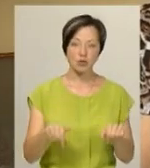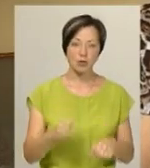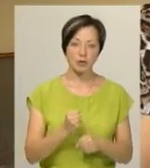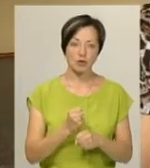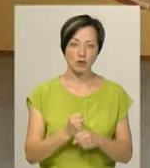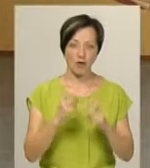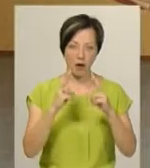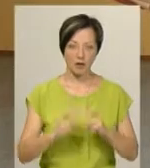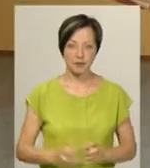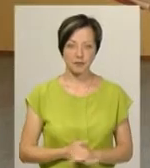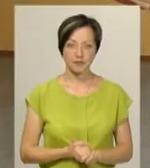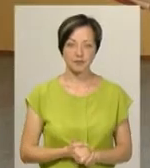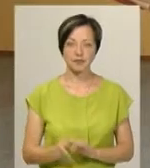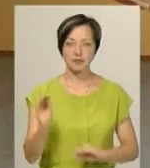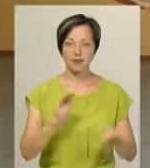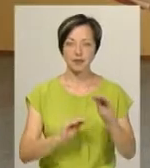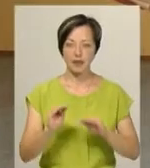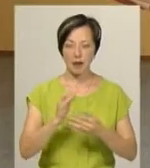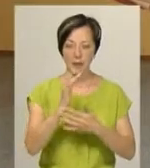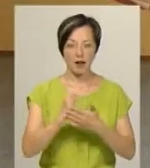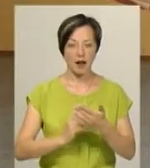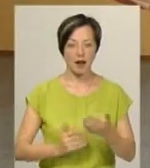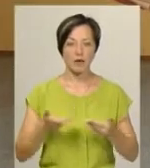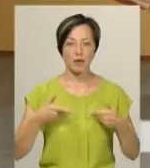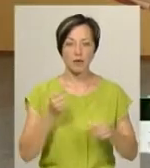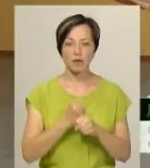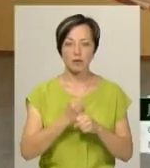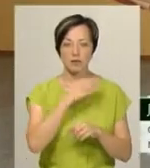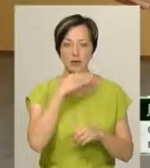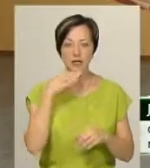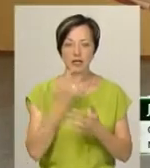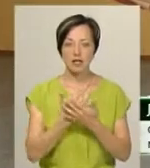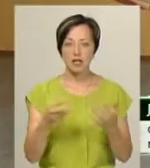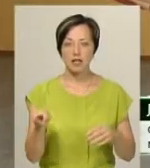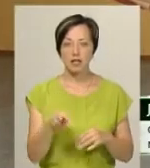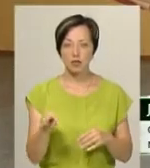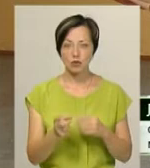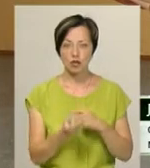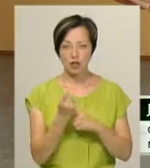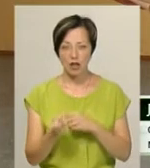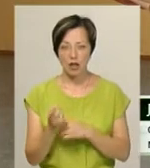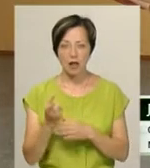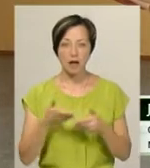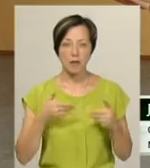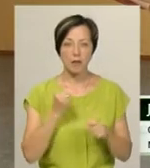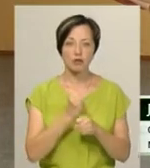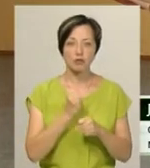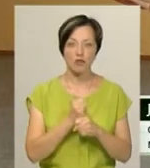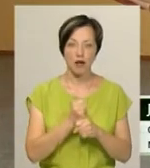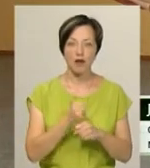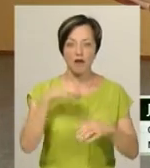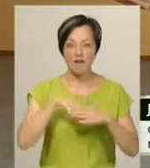працювати. Складаючи цей перелік, ми опрацювали дуже багато різних літературних джерел. Ми працювали в